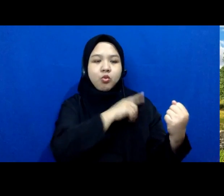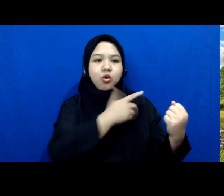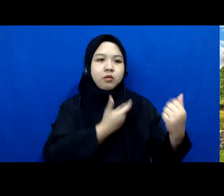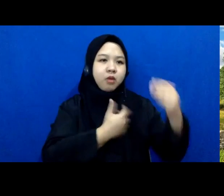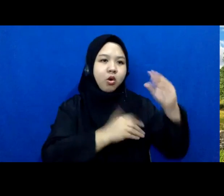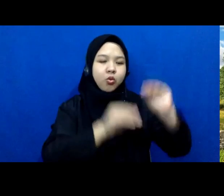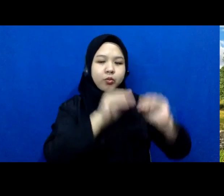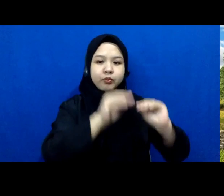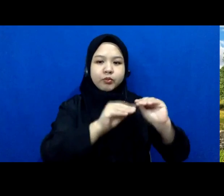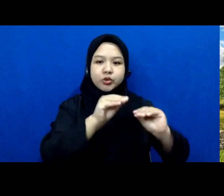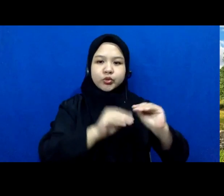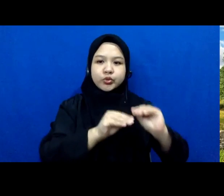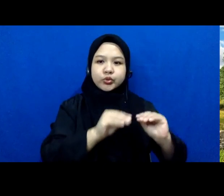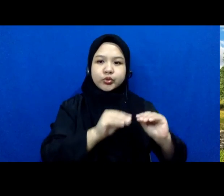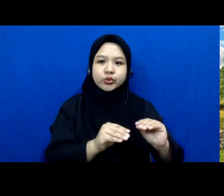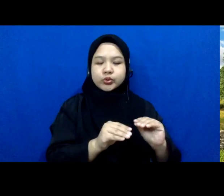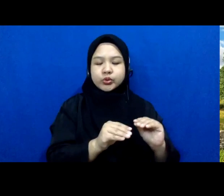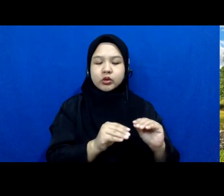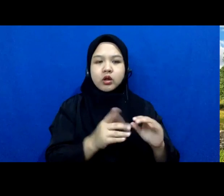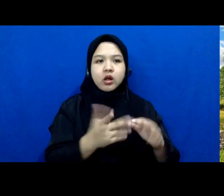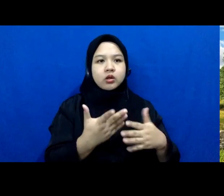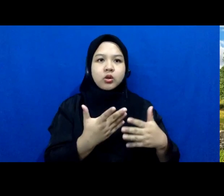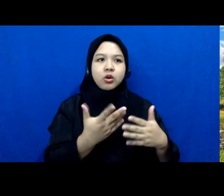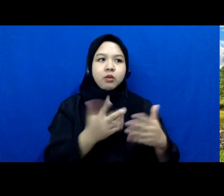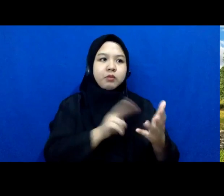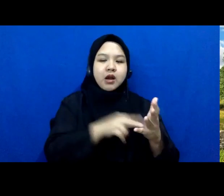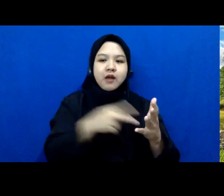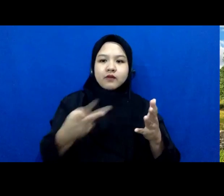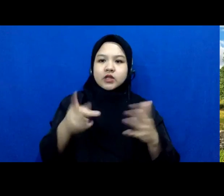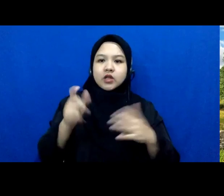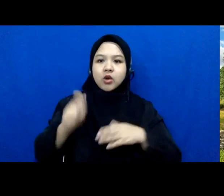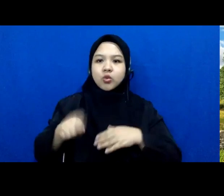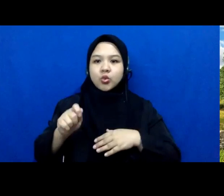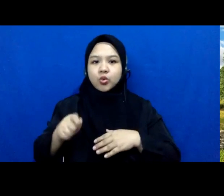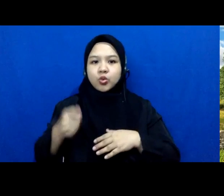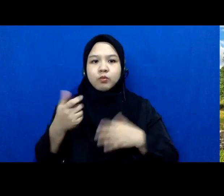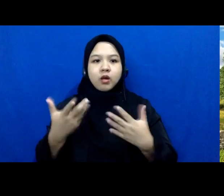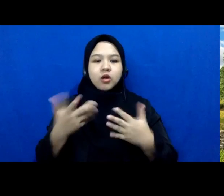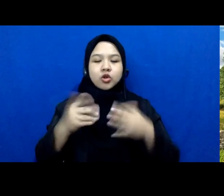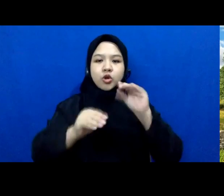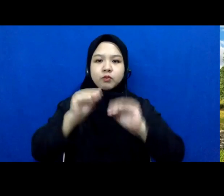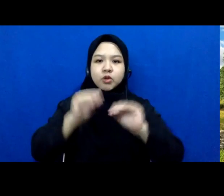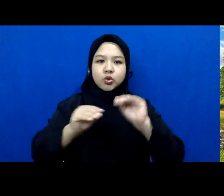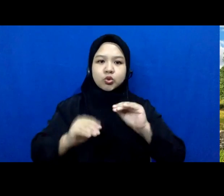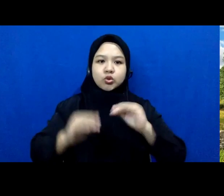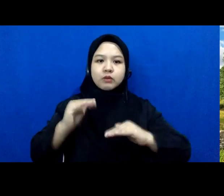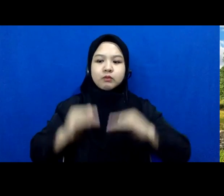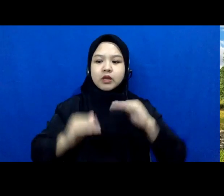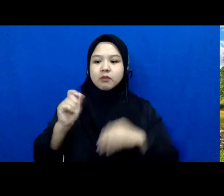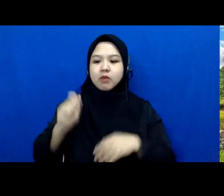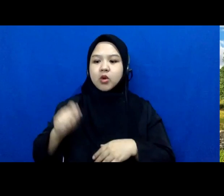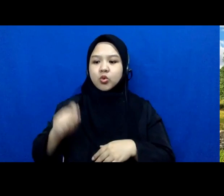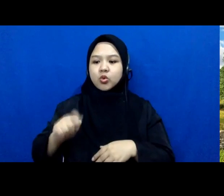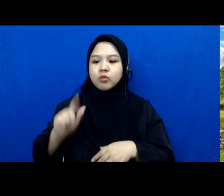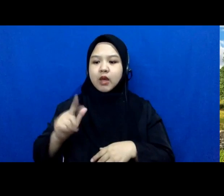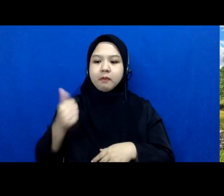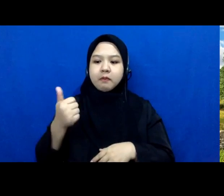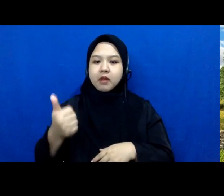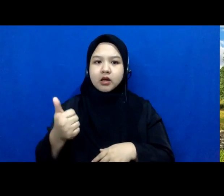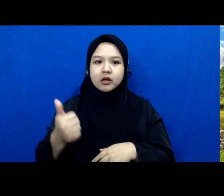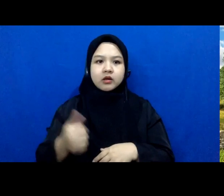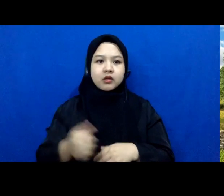apa namanya untuk melakukan penafsiran hukum dan menyusun pertimbangan hukum yang baik ya karena